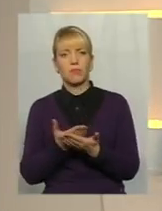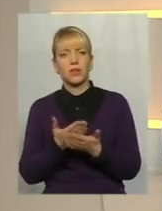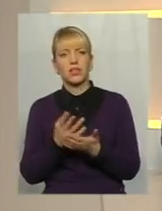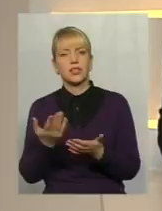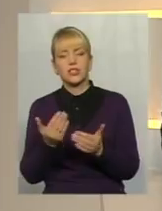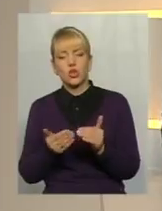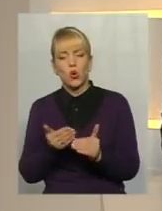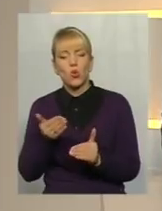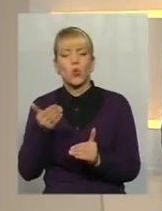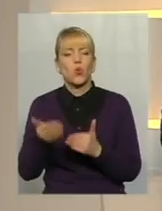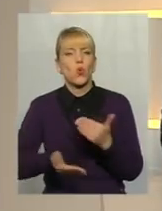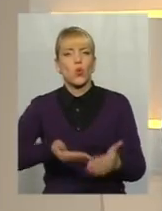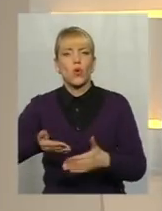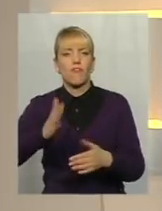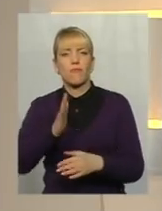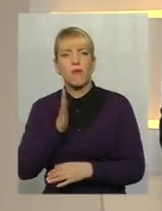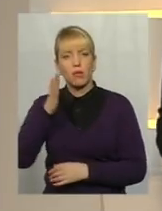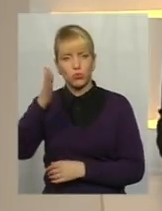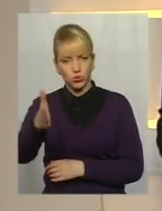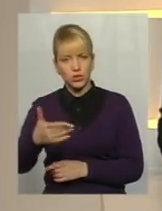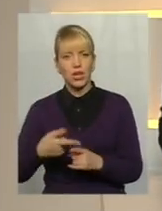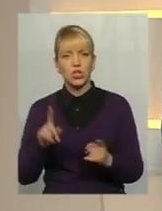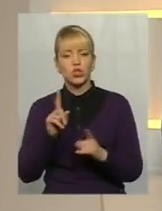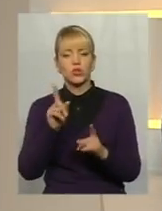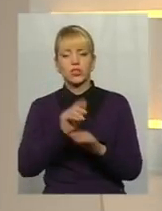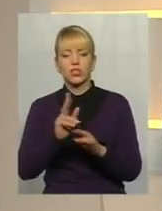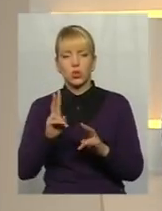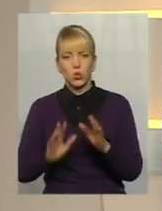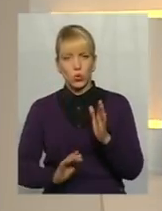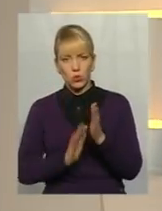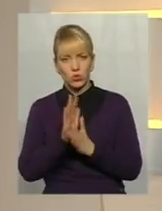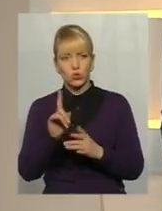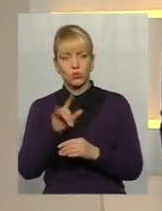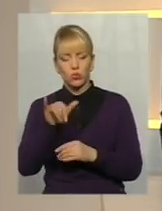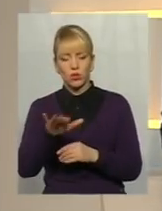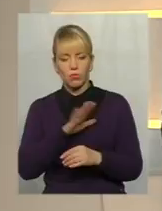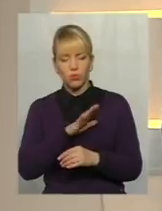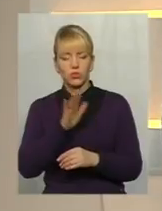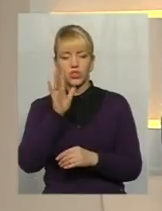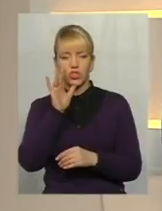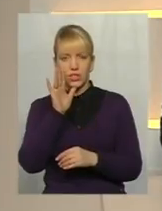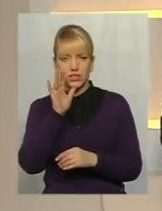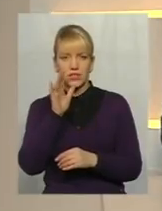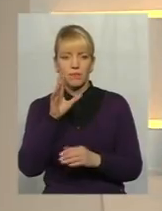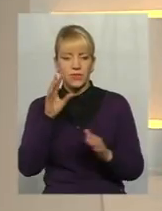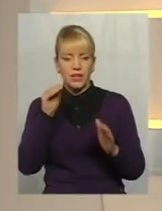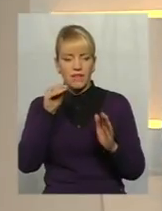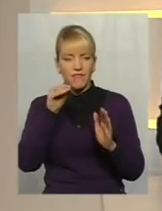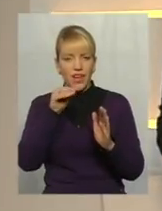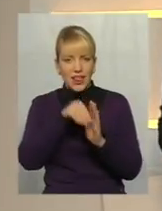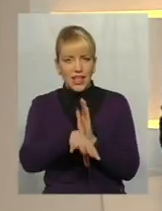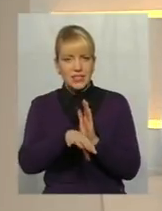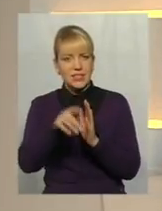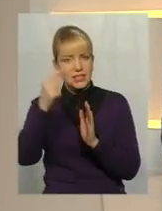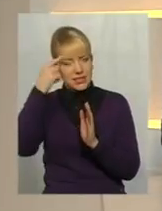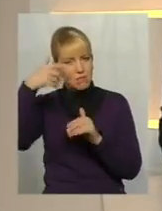майбутнє. Щоб діти, які зараз ростуть, в них був час вкласти змісту ці свята, так, і потім мати вже